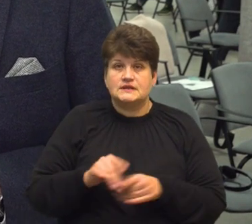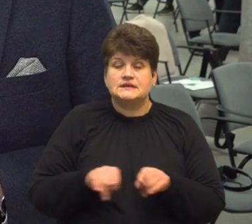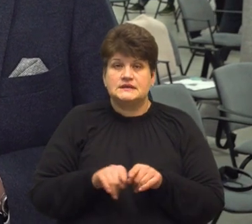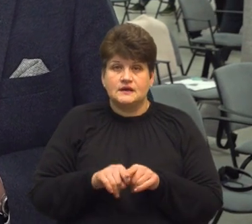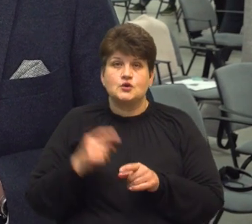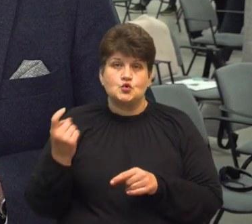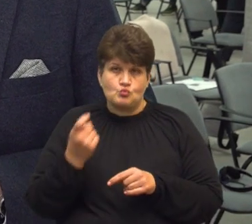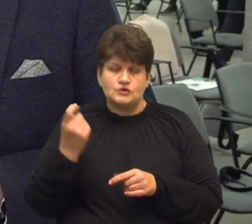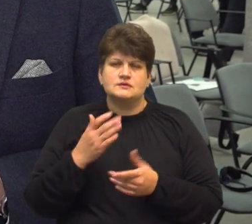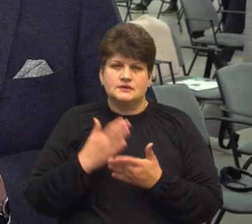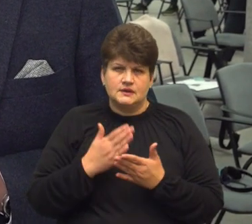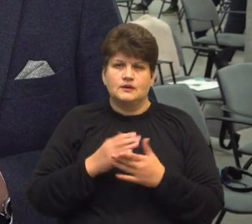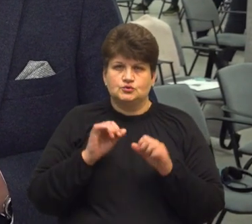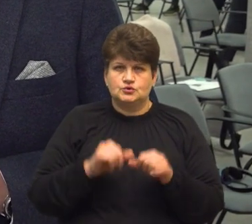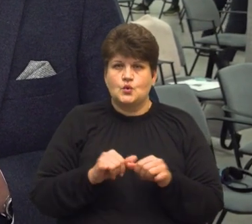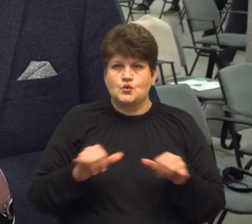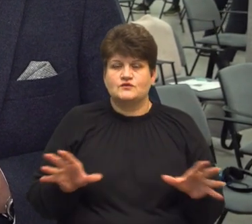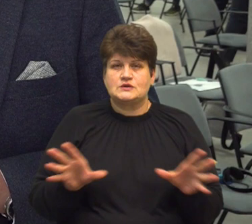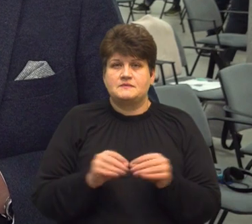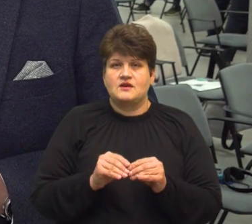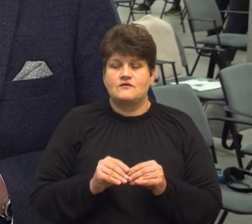сферах є потенціал розвитку співпраці.